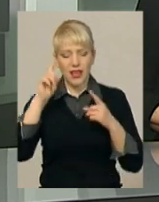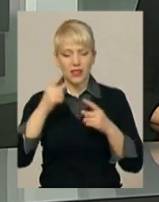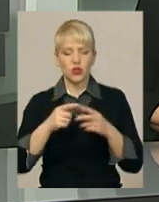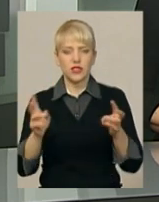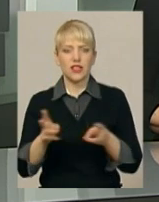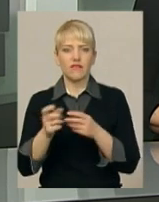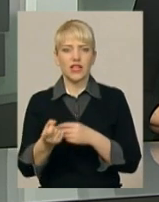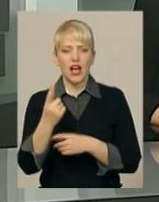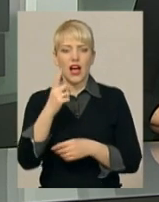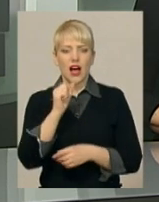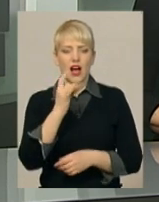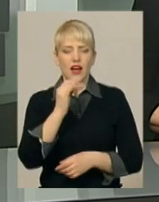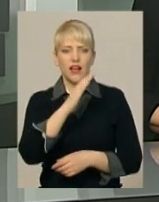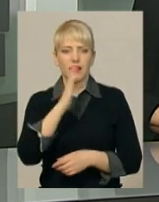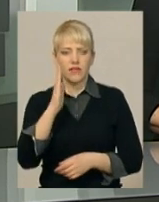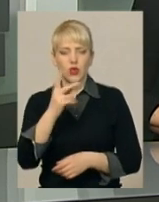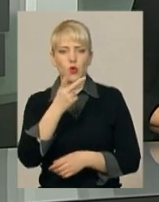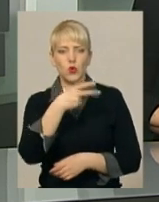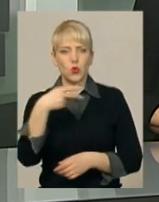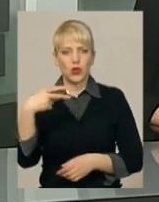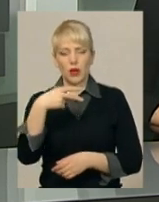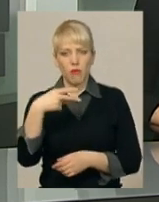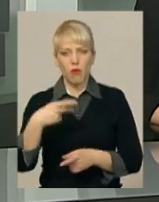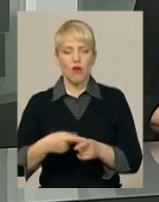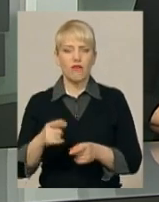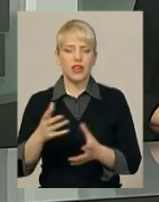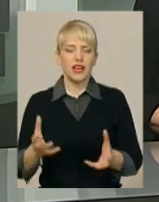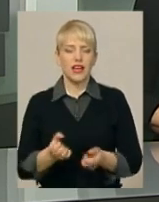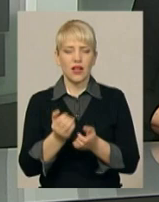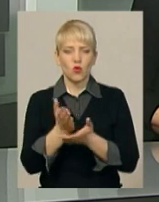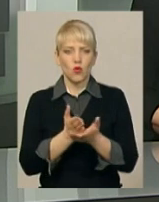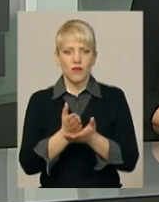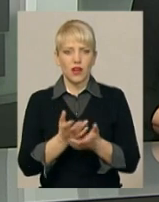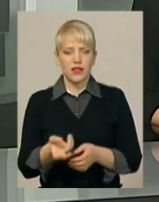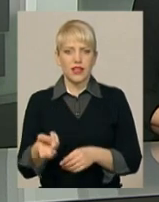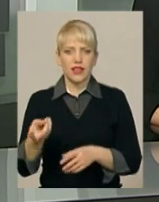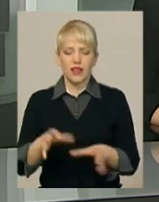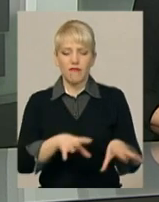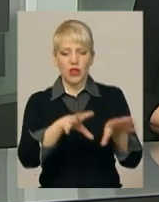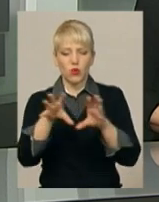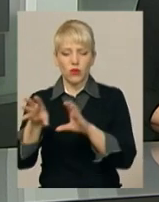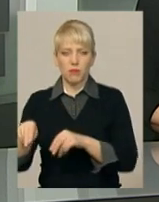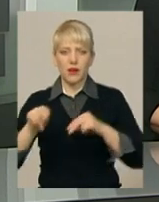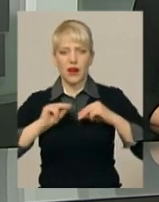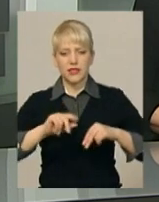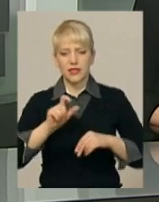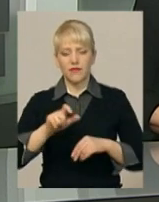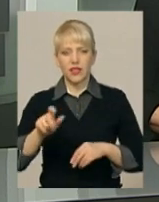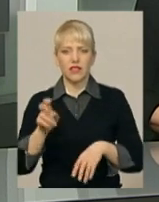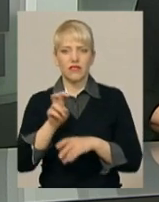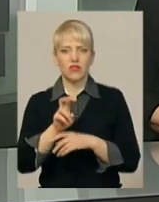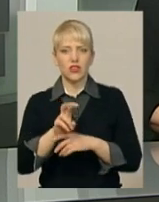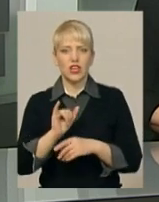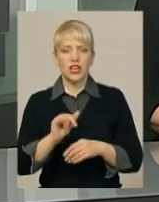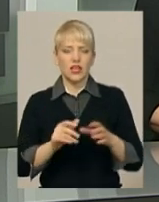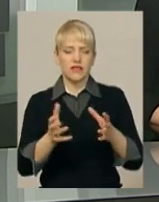виникло в архіві на другому поверсі. Рятувальники, що прибули на виклик, евакуювали працівників та відвідувачів з приміщення і взялись до